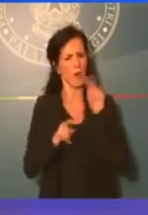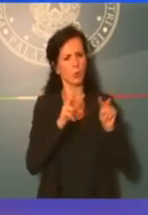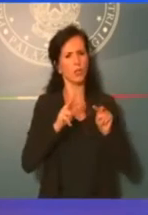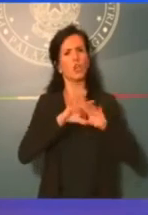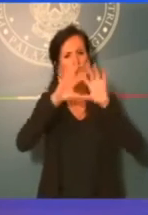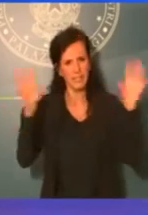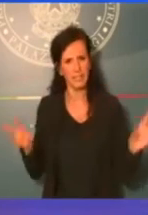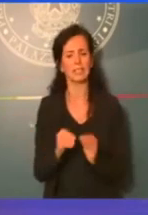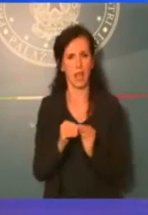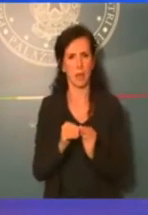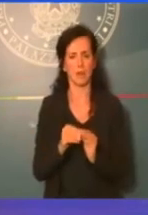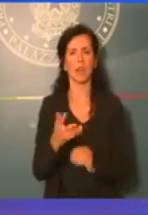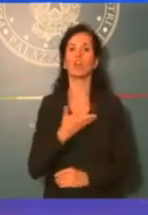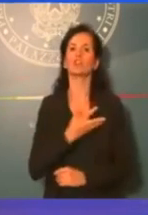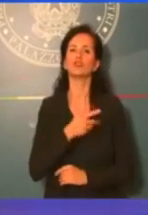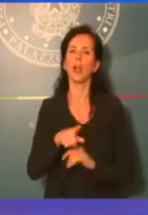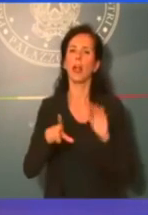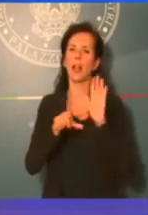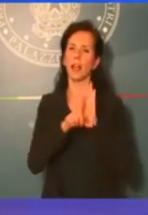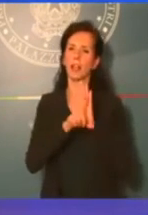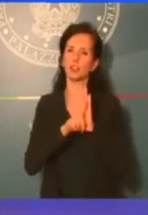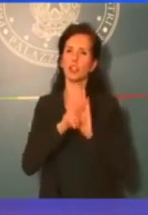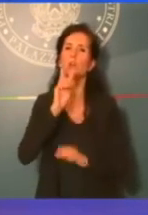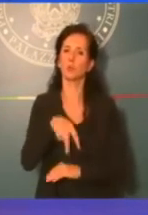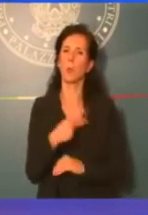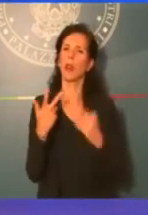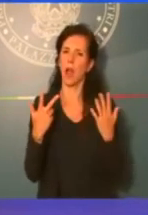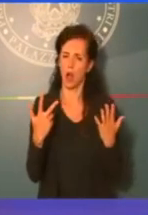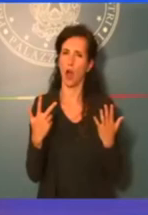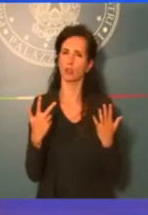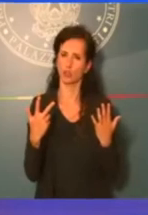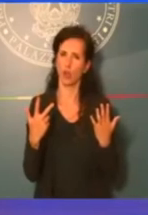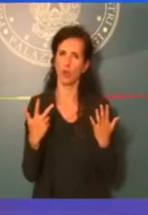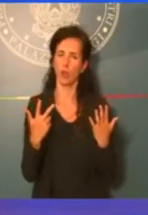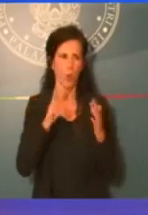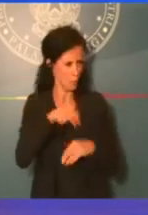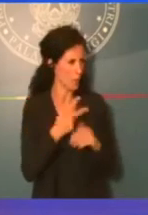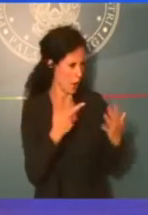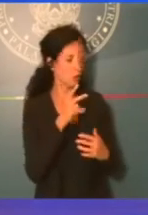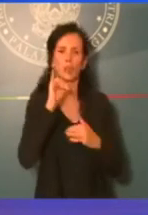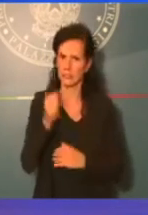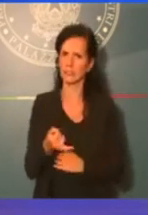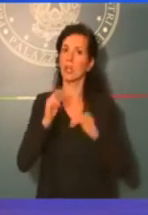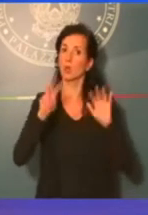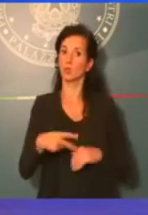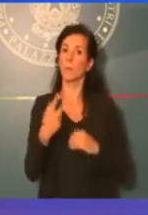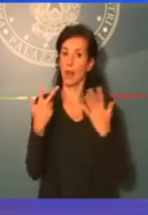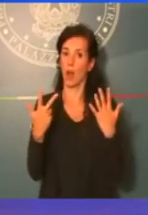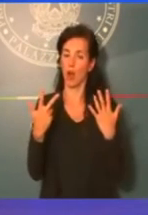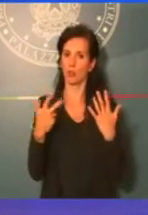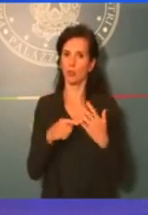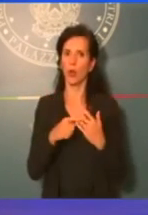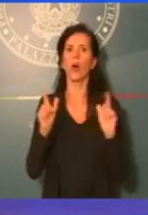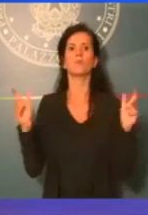qui una legge del 2008 che ha blindato il concessionario ASPI,